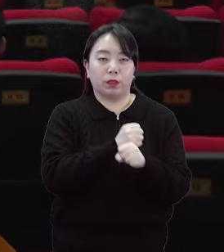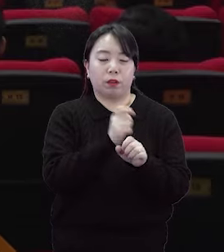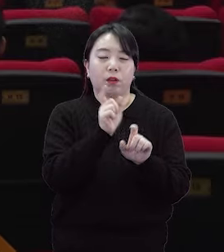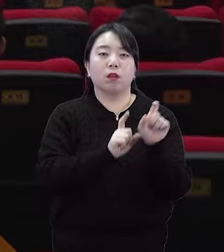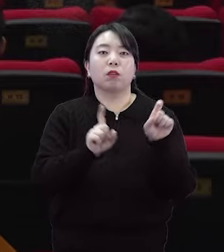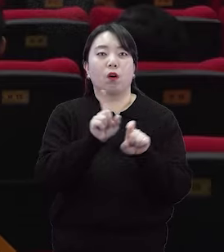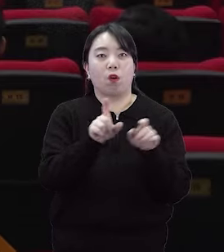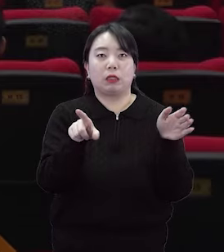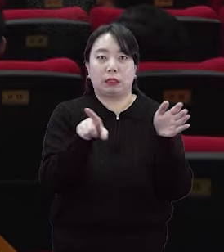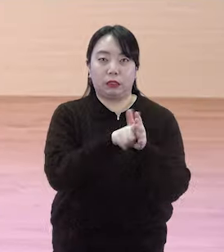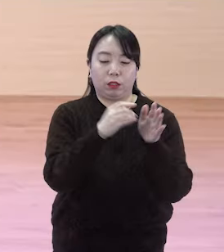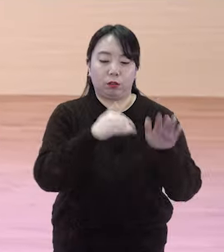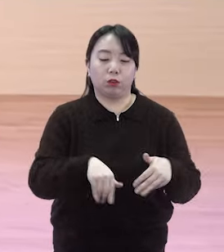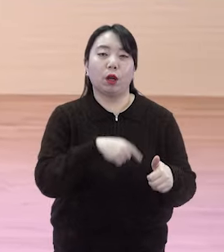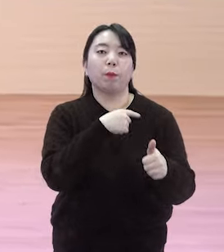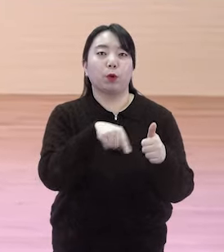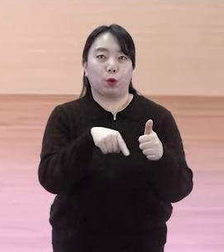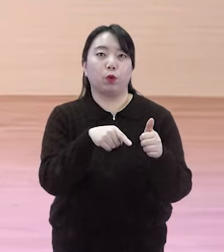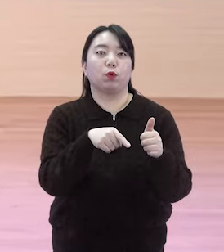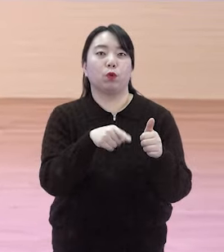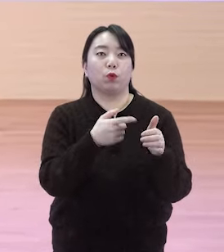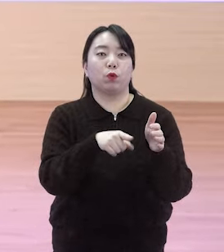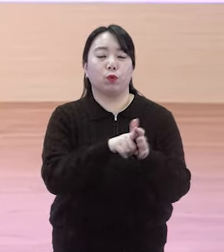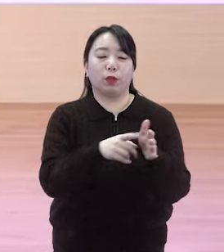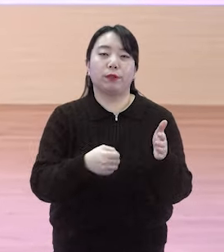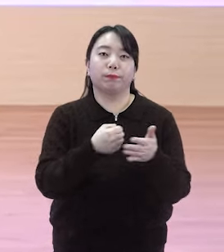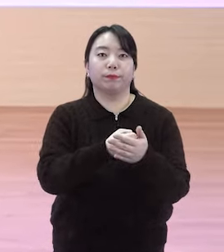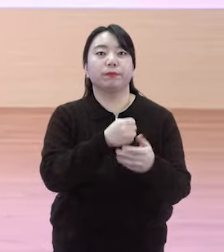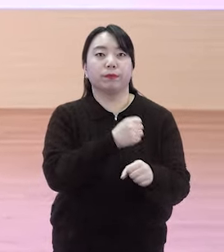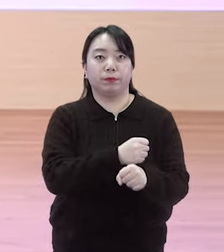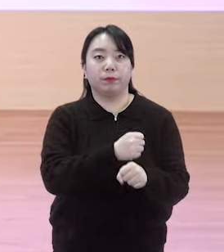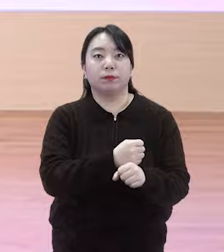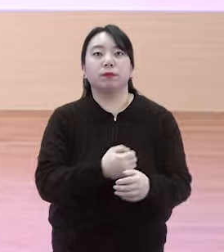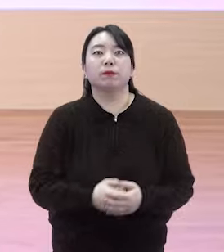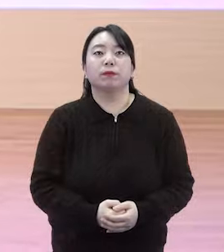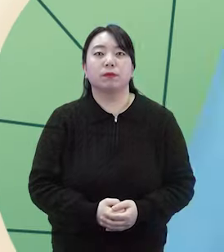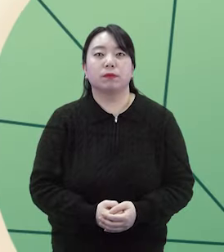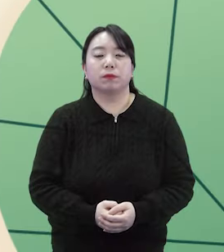신뢰받는 충남교육으로 거듭나기 위한 의지를 다졌습니다